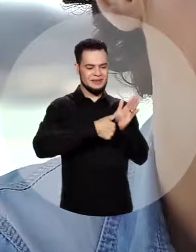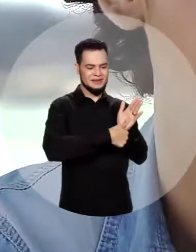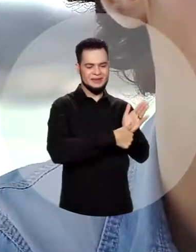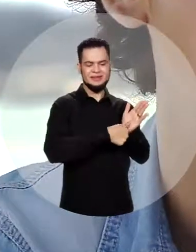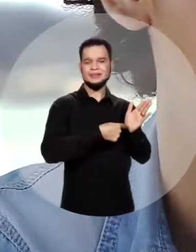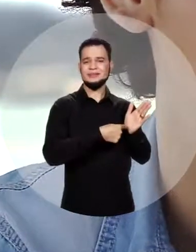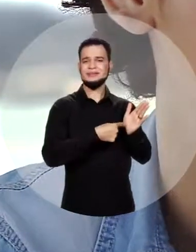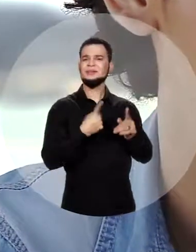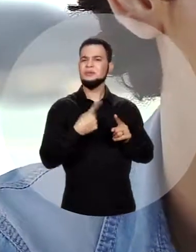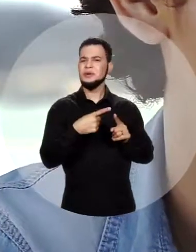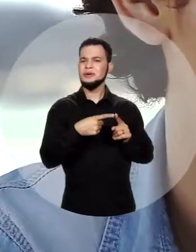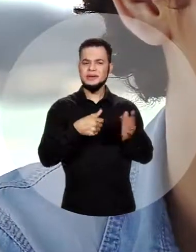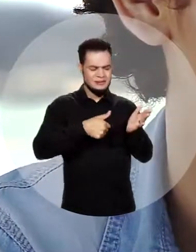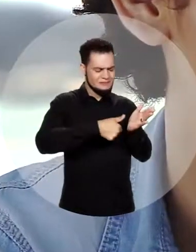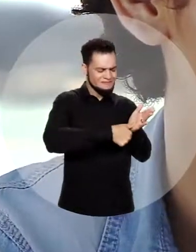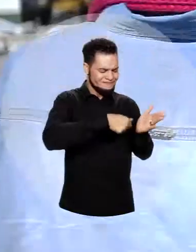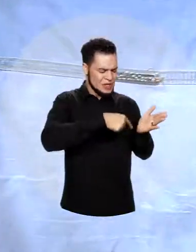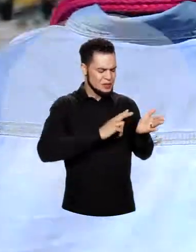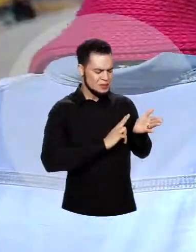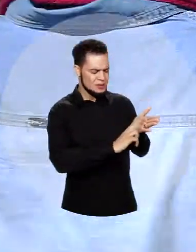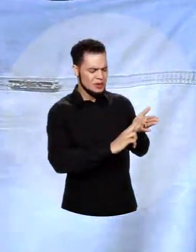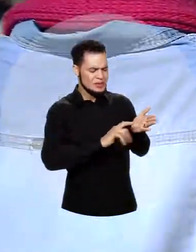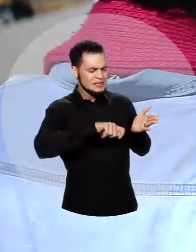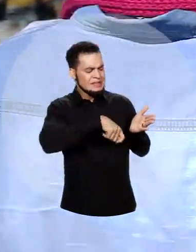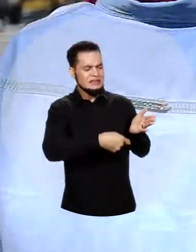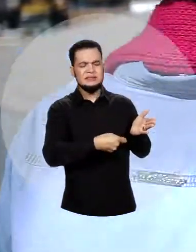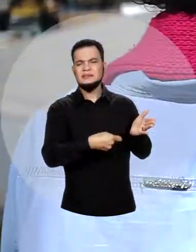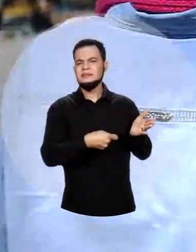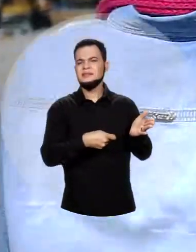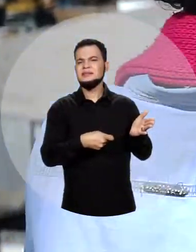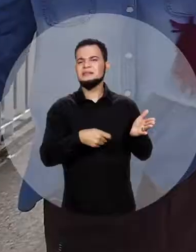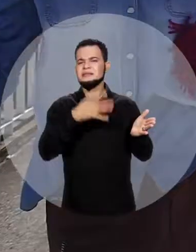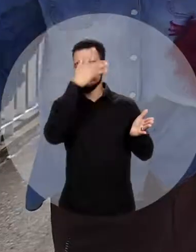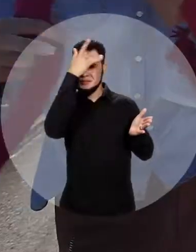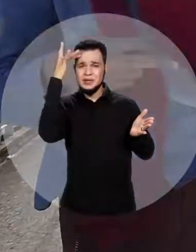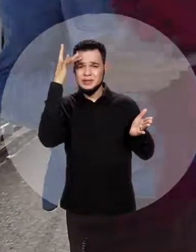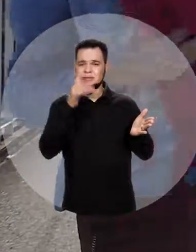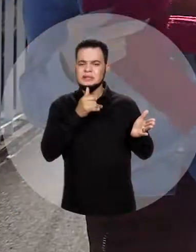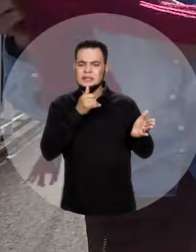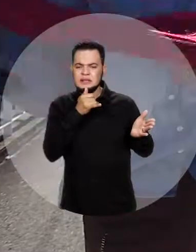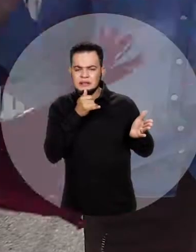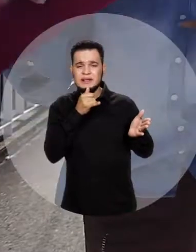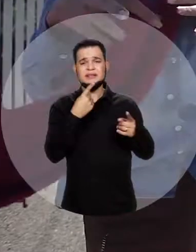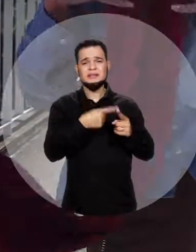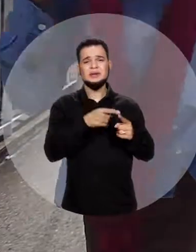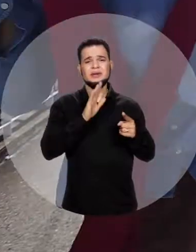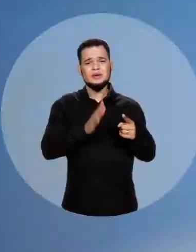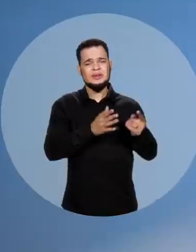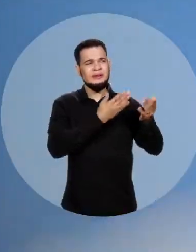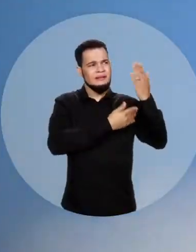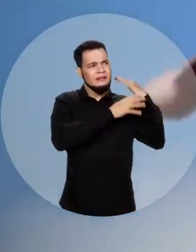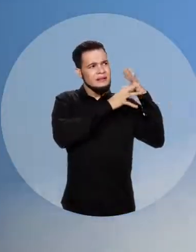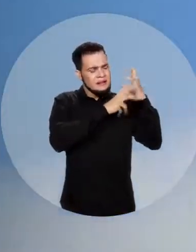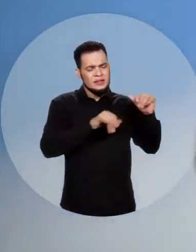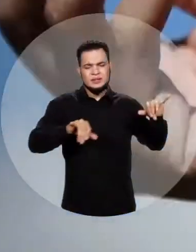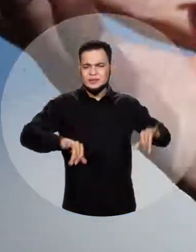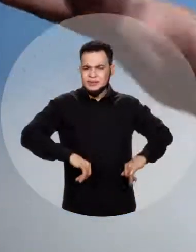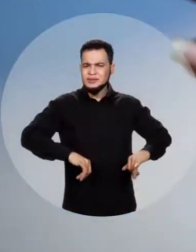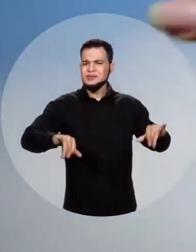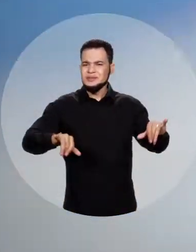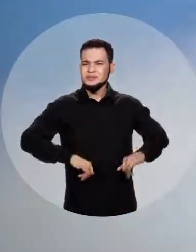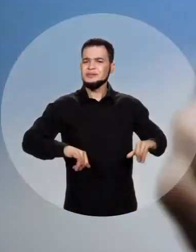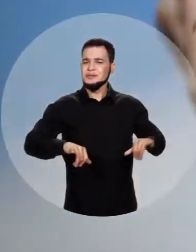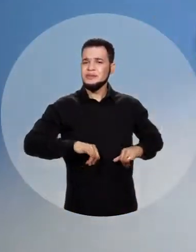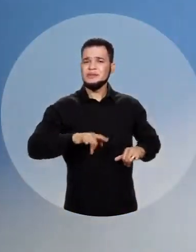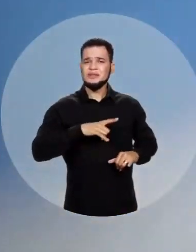chamar pelo nome da identidade. Porque, assim, é o nome de uma pessoa infeliz, assim, sabe? Sofri